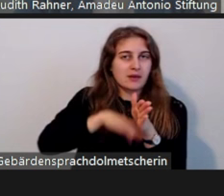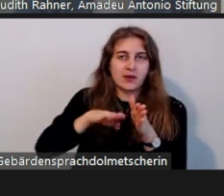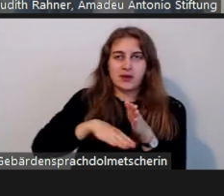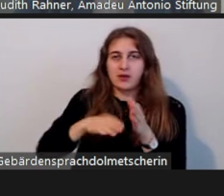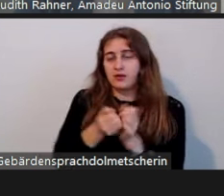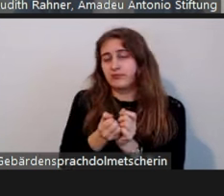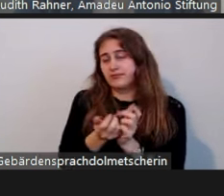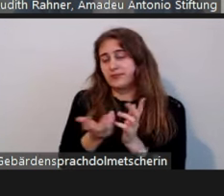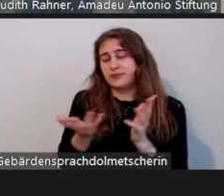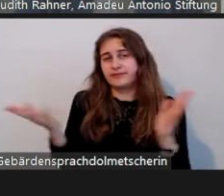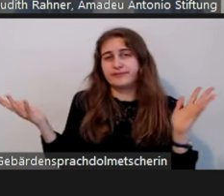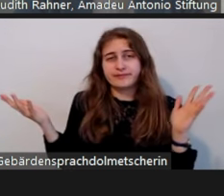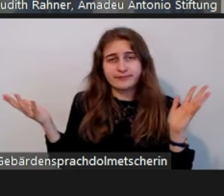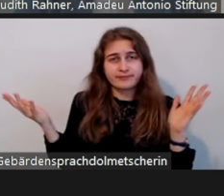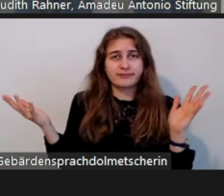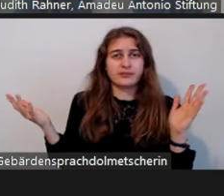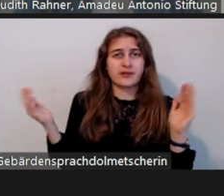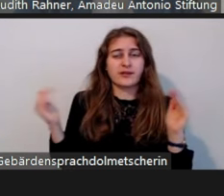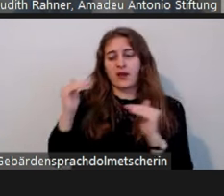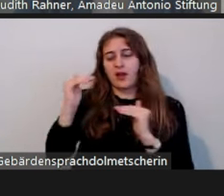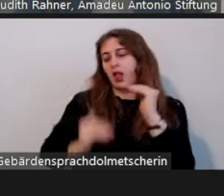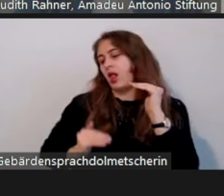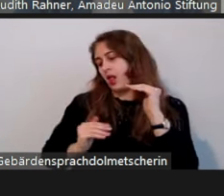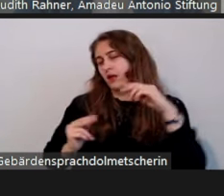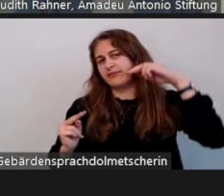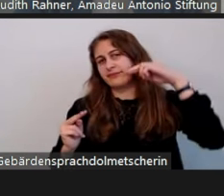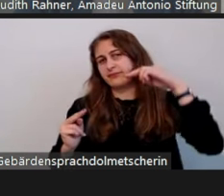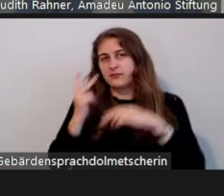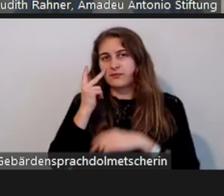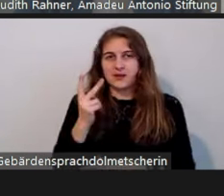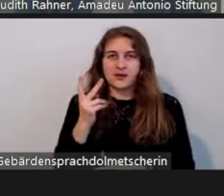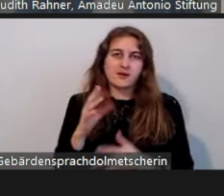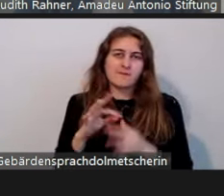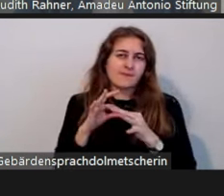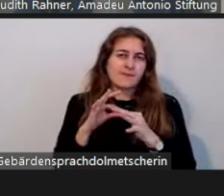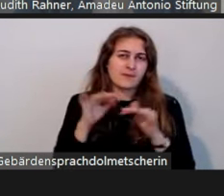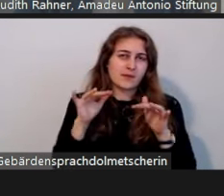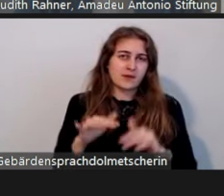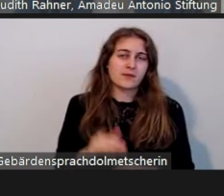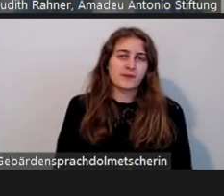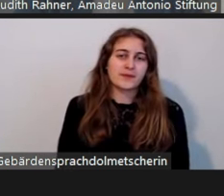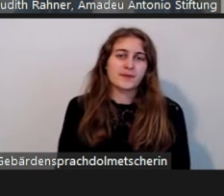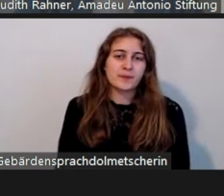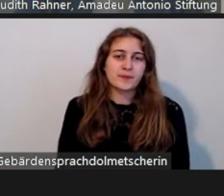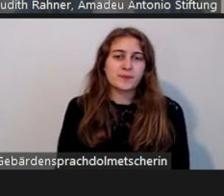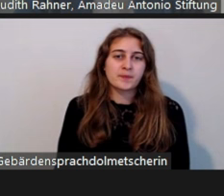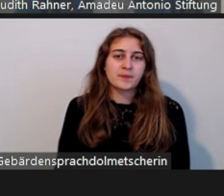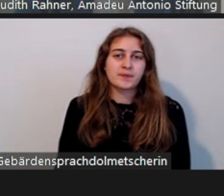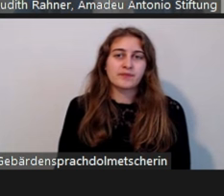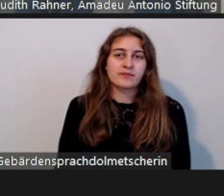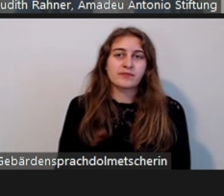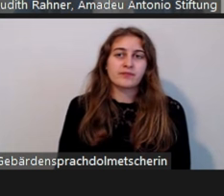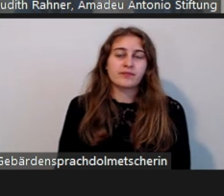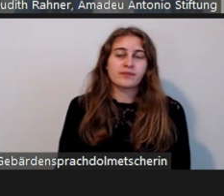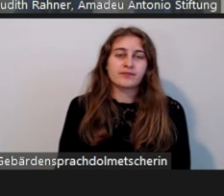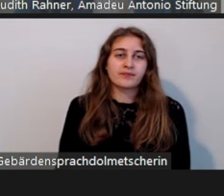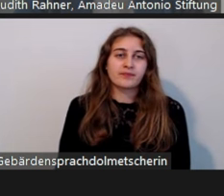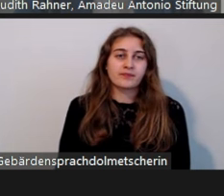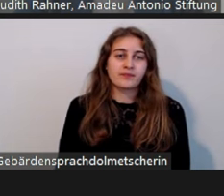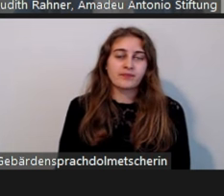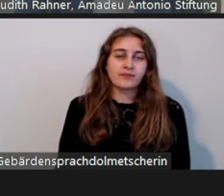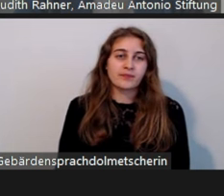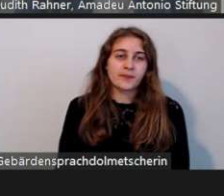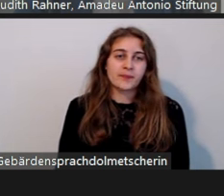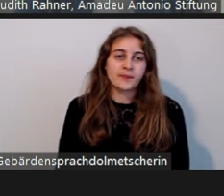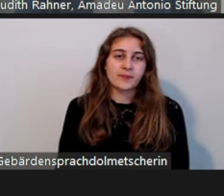Ungleichwertigkeitsvorstellungen verweist. Und zur Auszählung, wir haben die ersten beiden